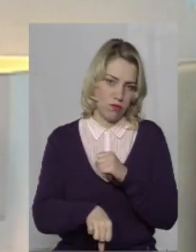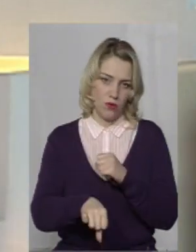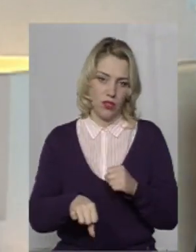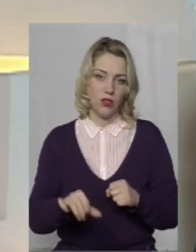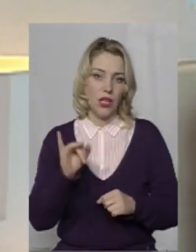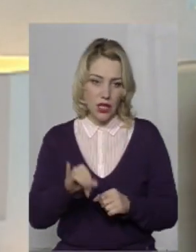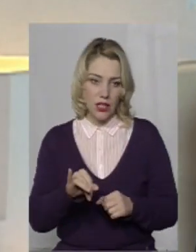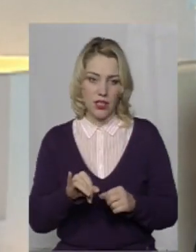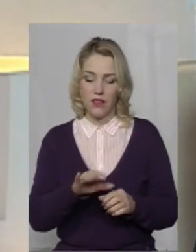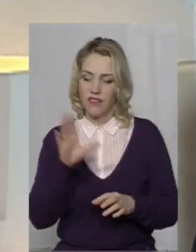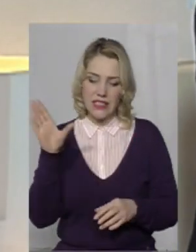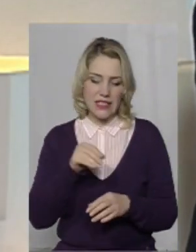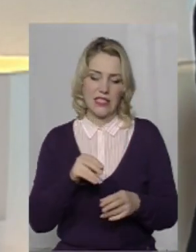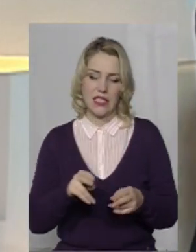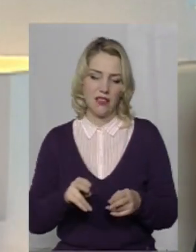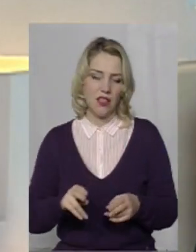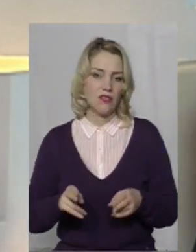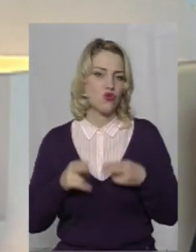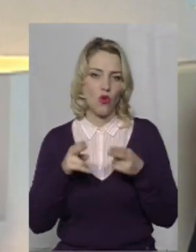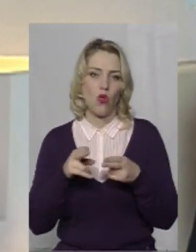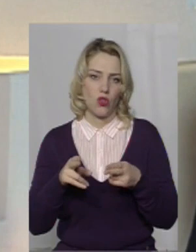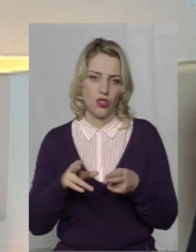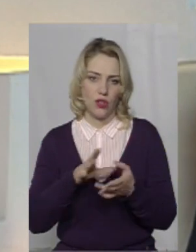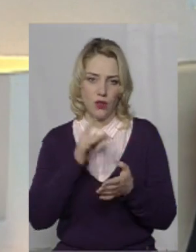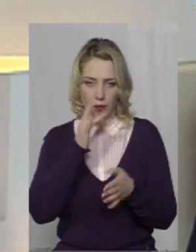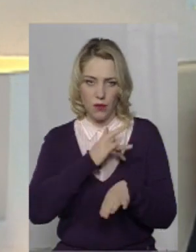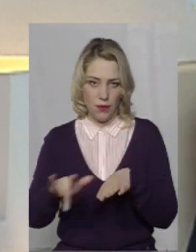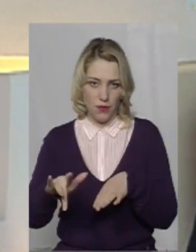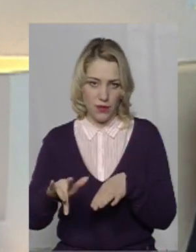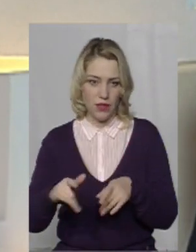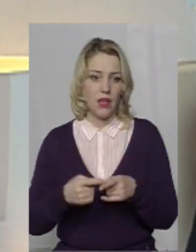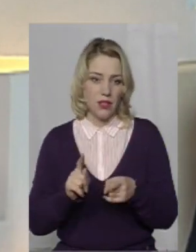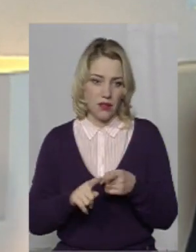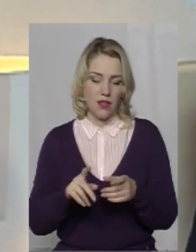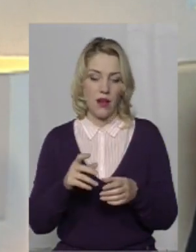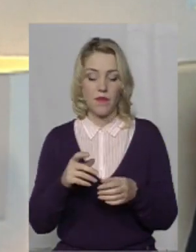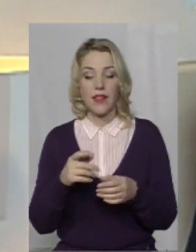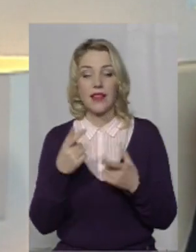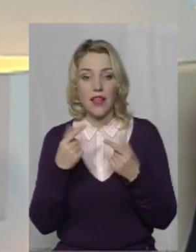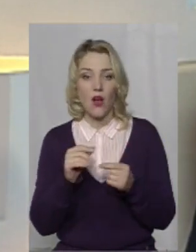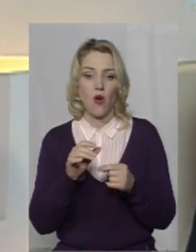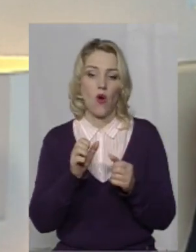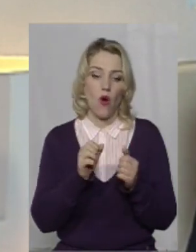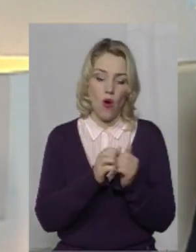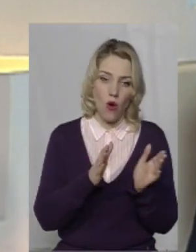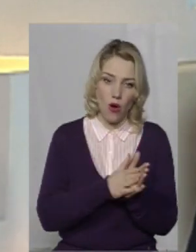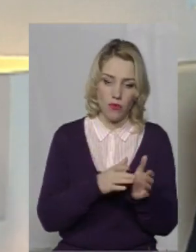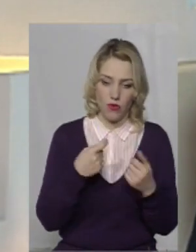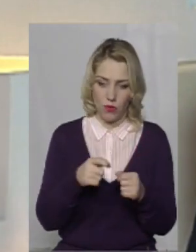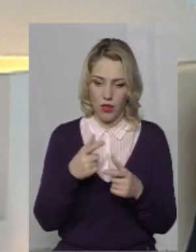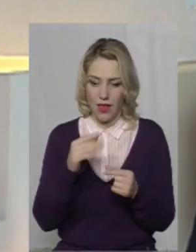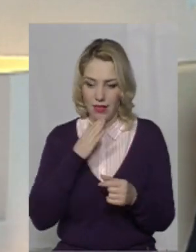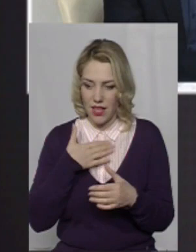саме наркозбувачів, саме тих осіб, які десь оптово продають, де нашим з вами